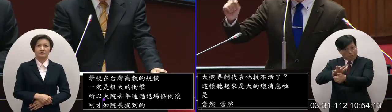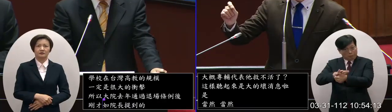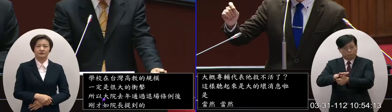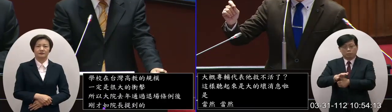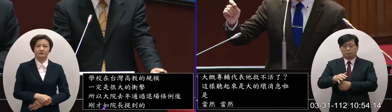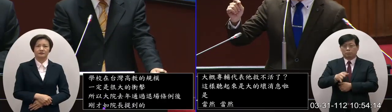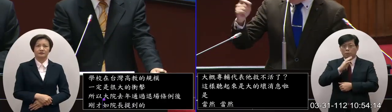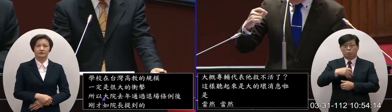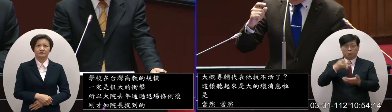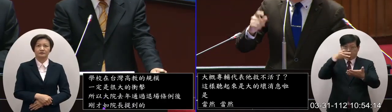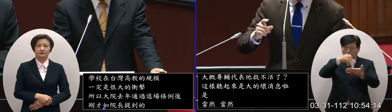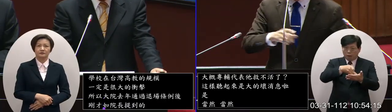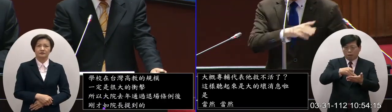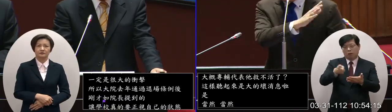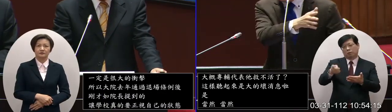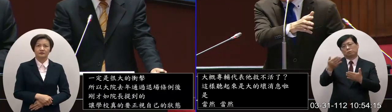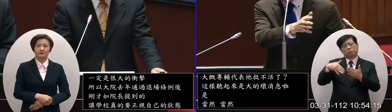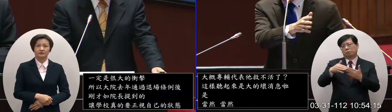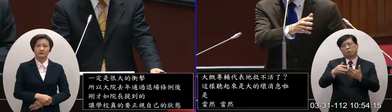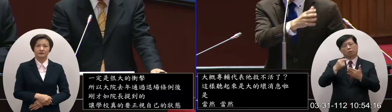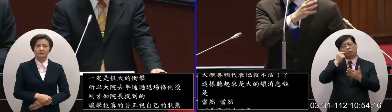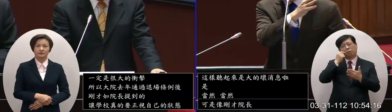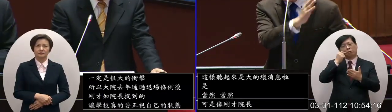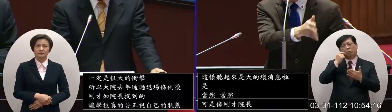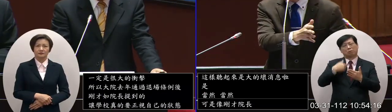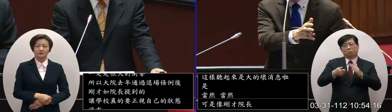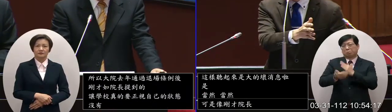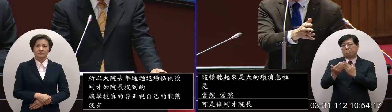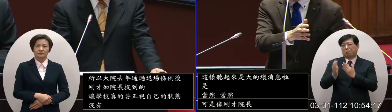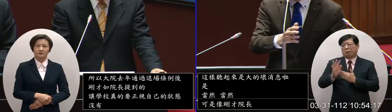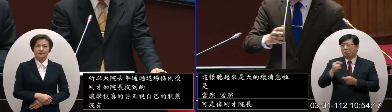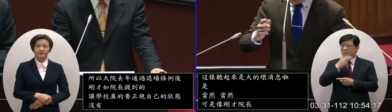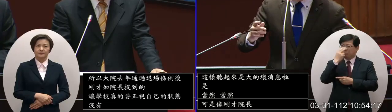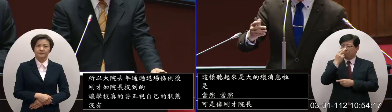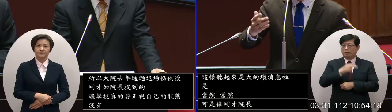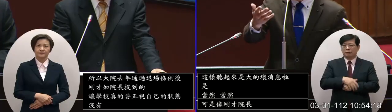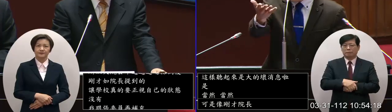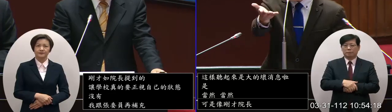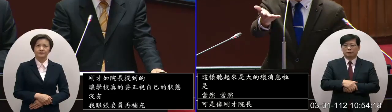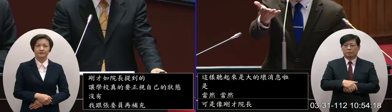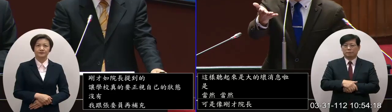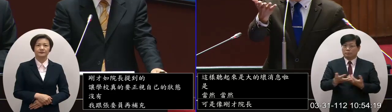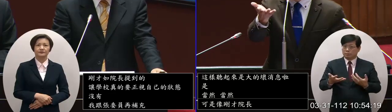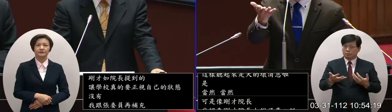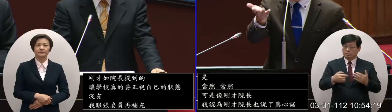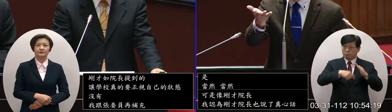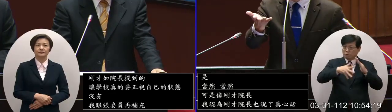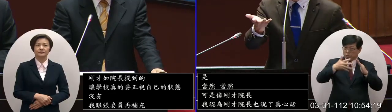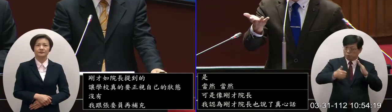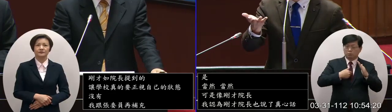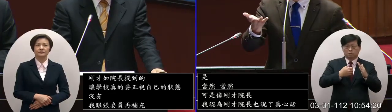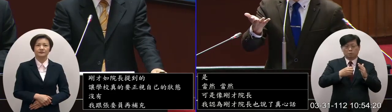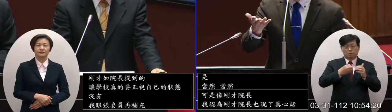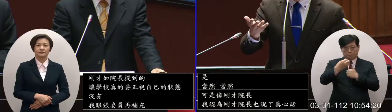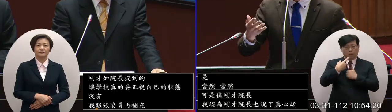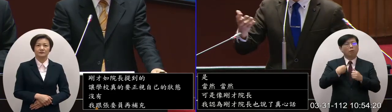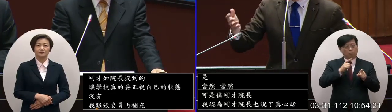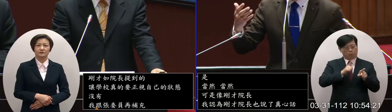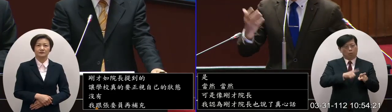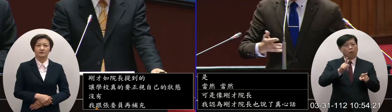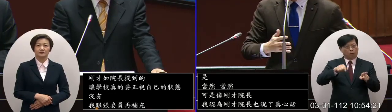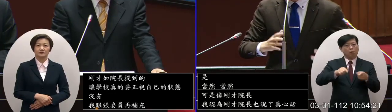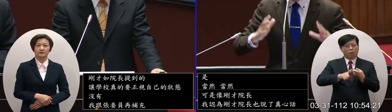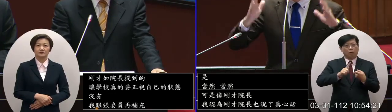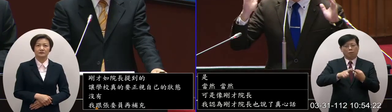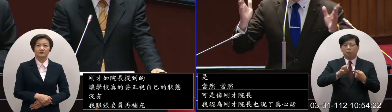一被列入專服大家就知道這更不可以唸了因為它更危險所以變成院長講的我也同意就是說我們